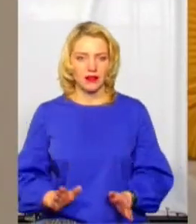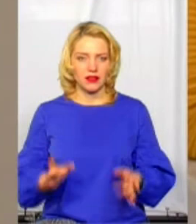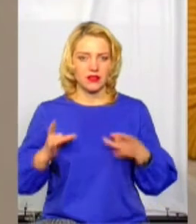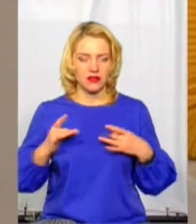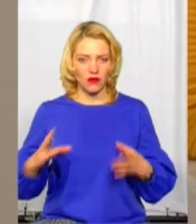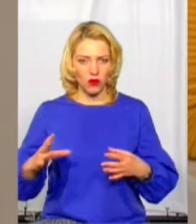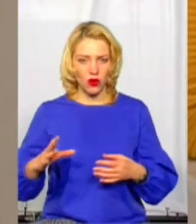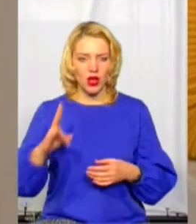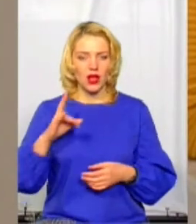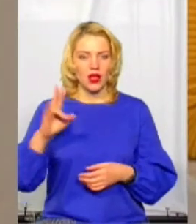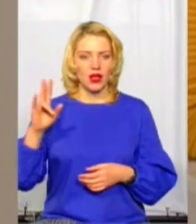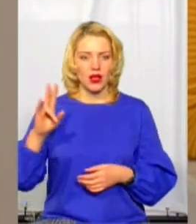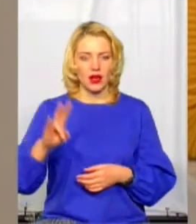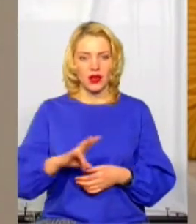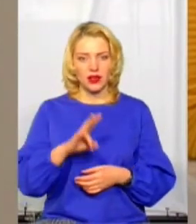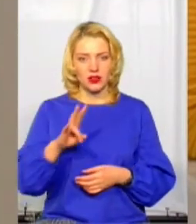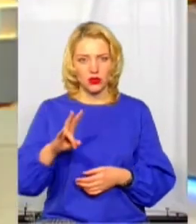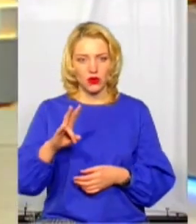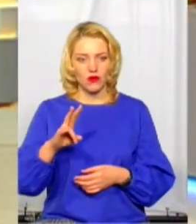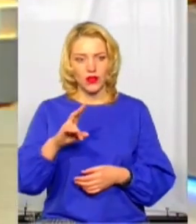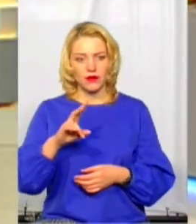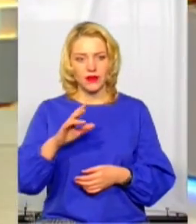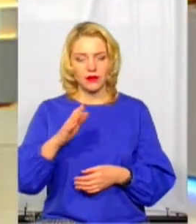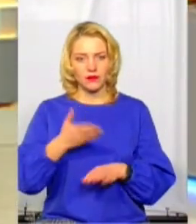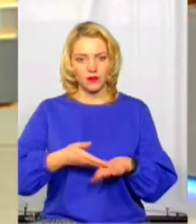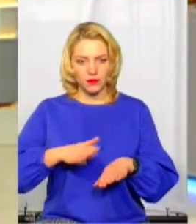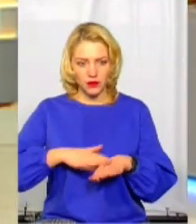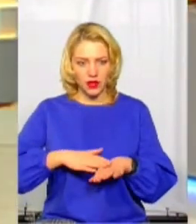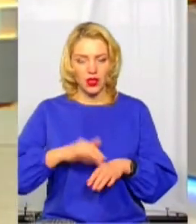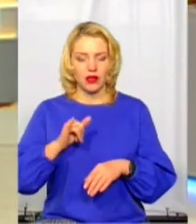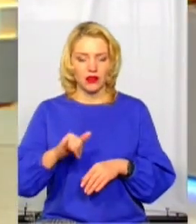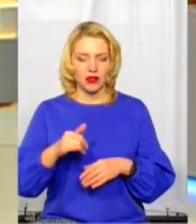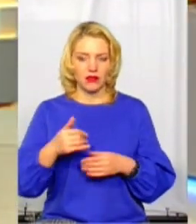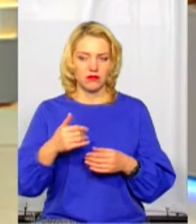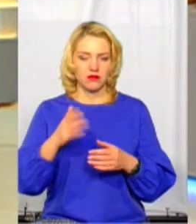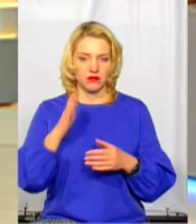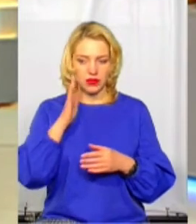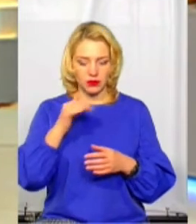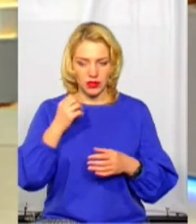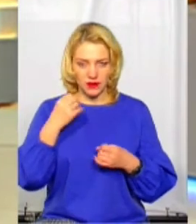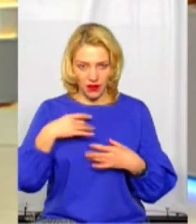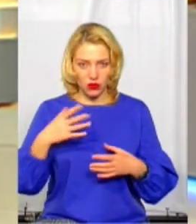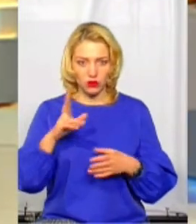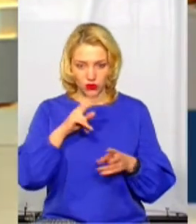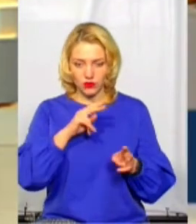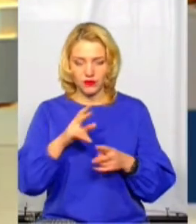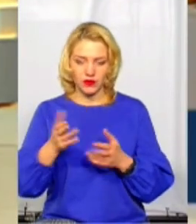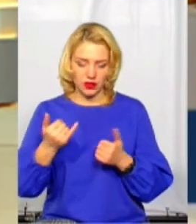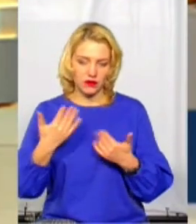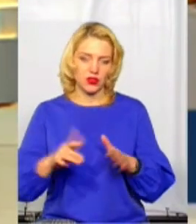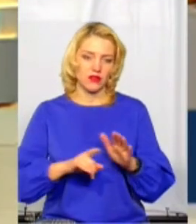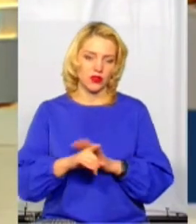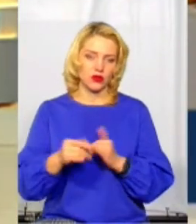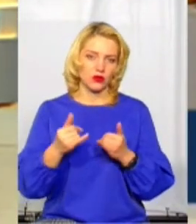і патрульна поліція буде контролювати порядок. Вже від сьогодні ми посилно контролюємо, ми вже сьогодні і не тільки на ярмарку, і до церковної ближайної екіпажі